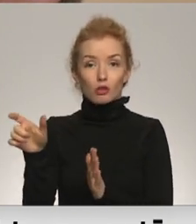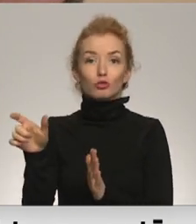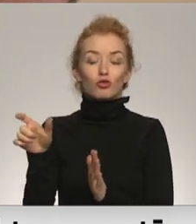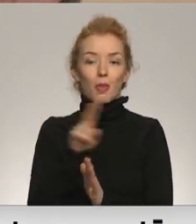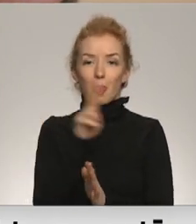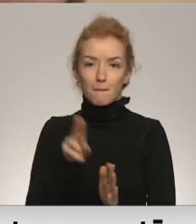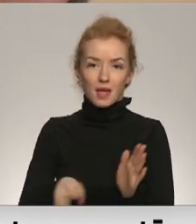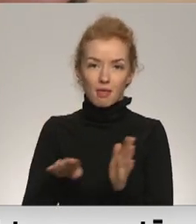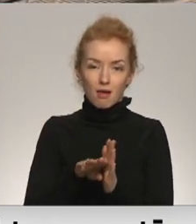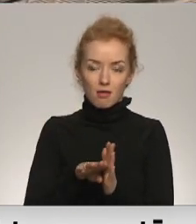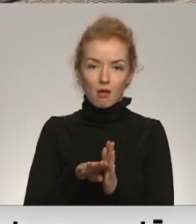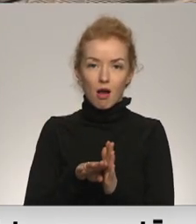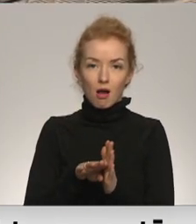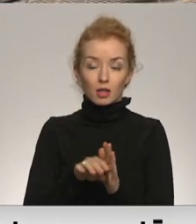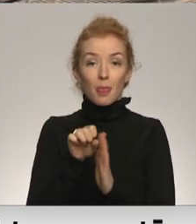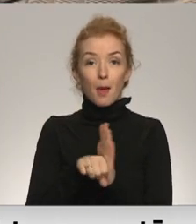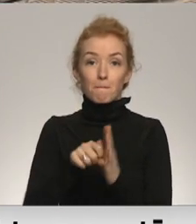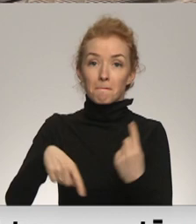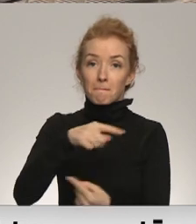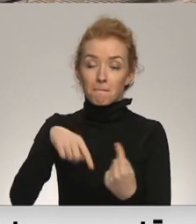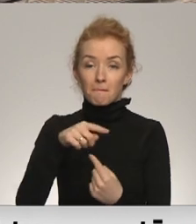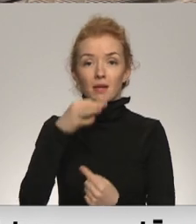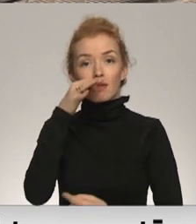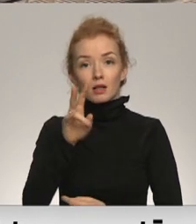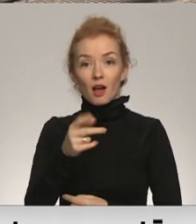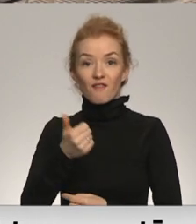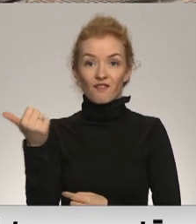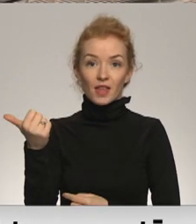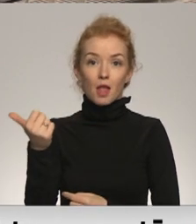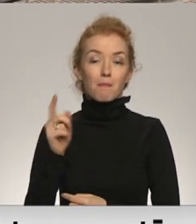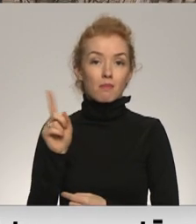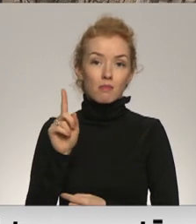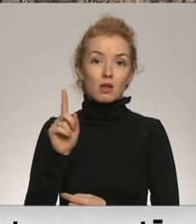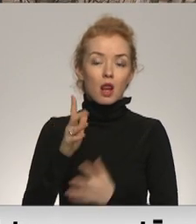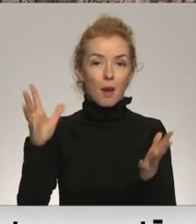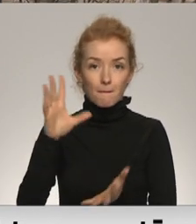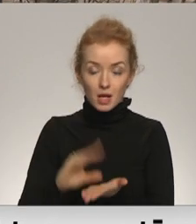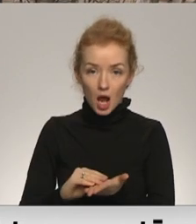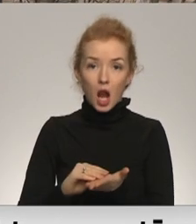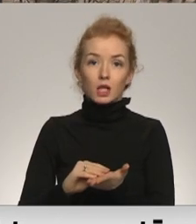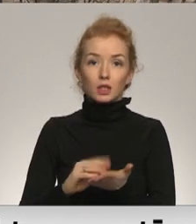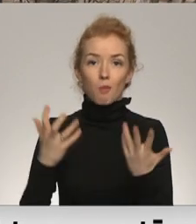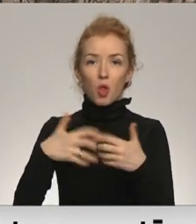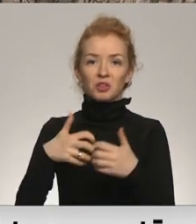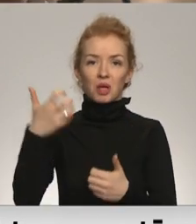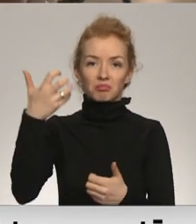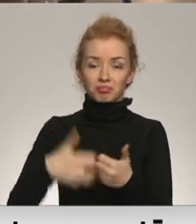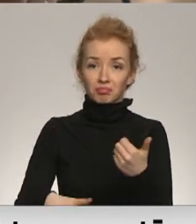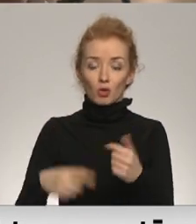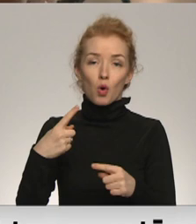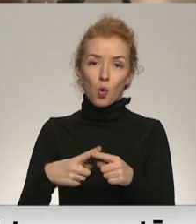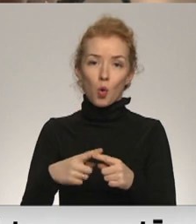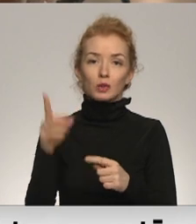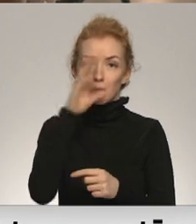nepiedalījās. Deputēs deputāti pauda, ka galvenā Zviedra priekšrocības ir ilgā pieredze, politiskā neutralitāte un